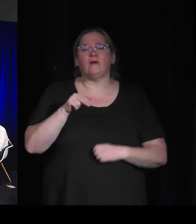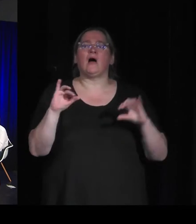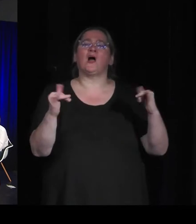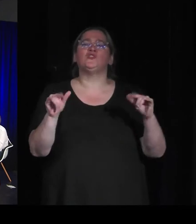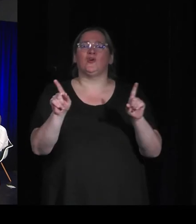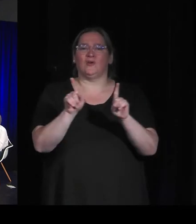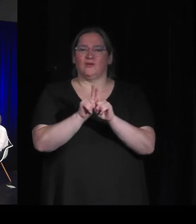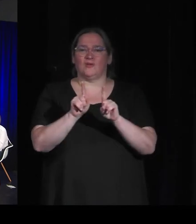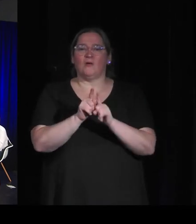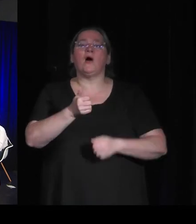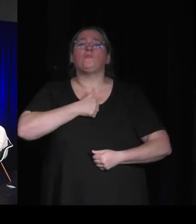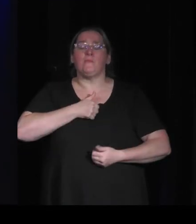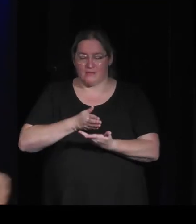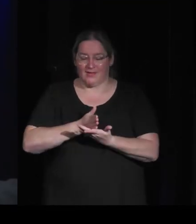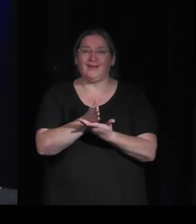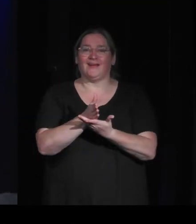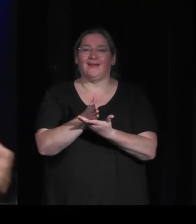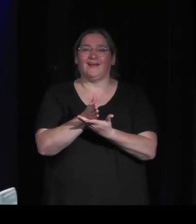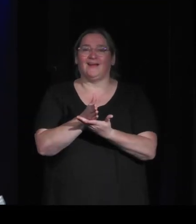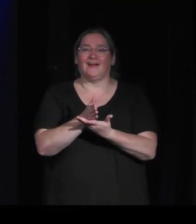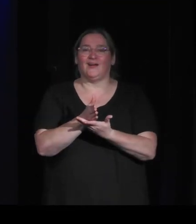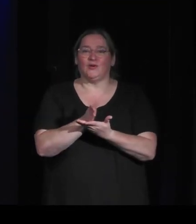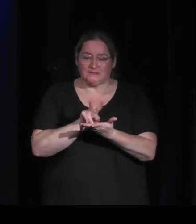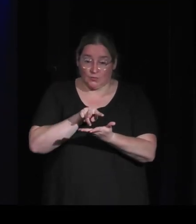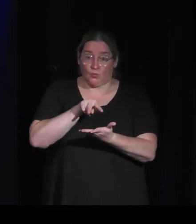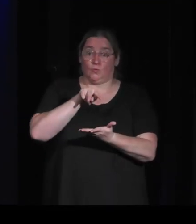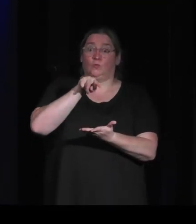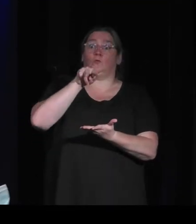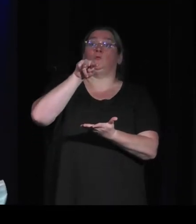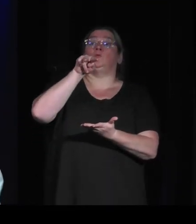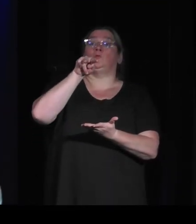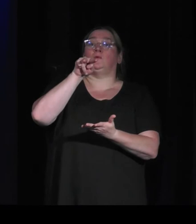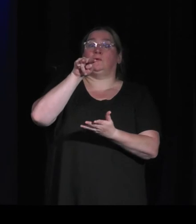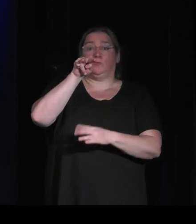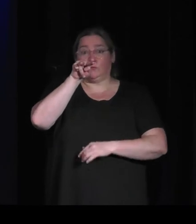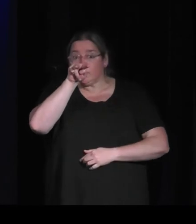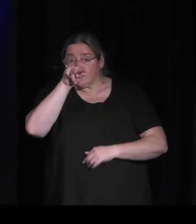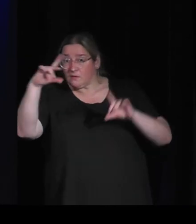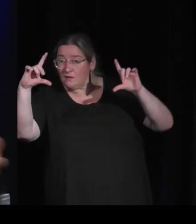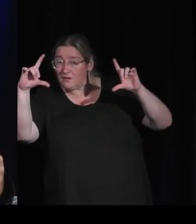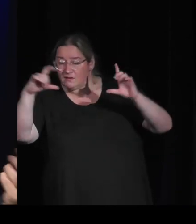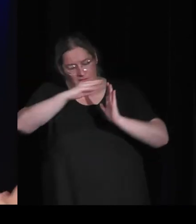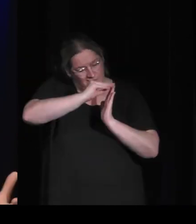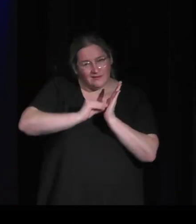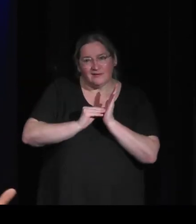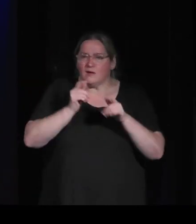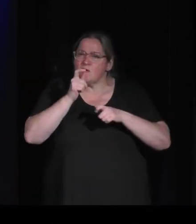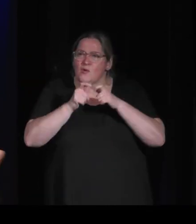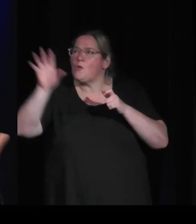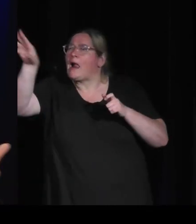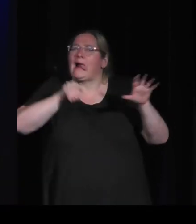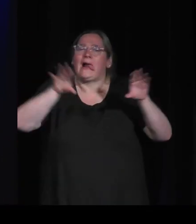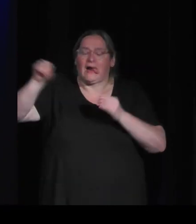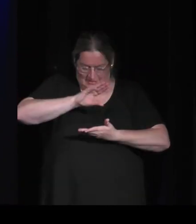pour avoir cette capacité de prendre des photos, d'enregistrer des sons, attraper des mots parce qu'on a un carnet qu'on remplit, ça aussi c'est des mécaniques qu'on